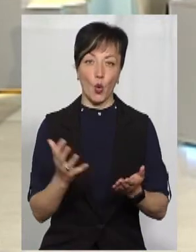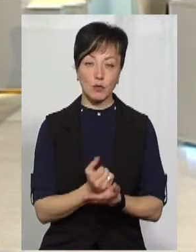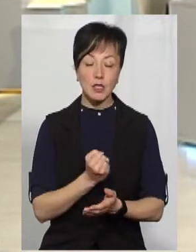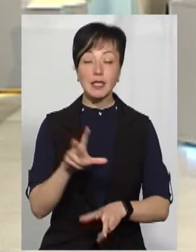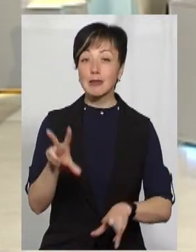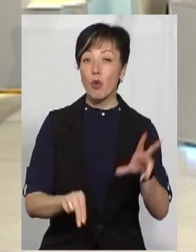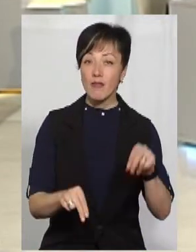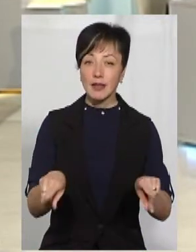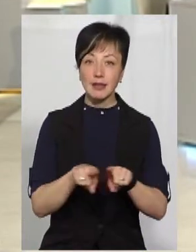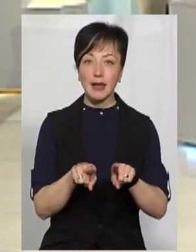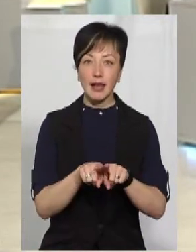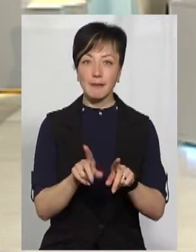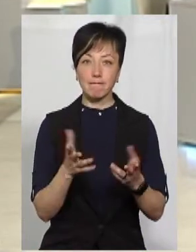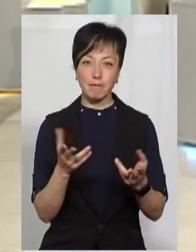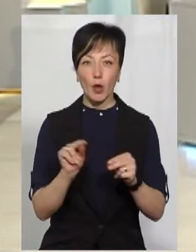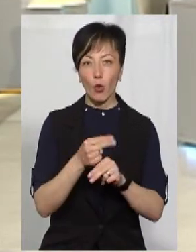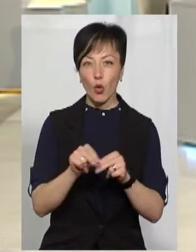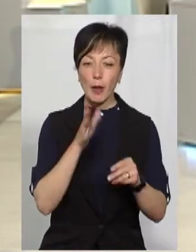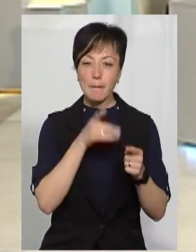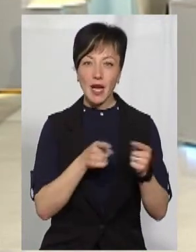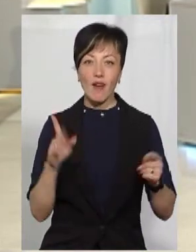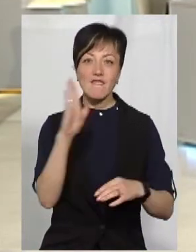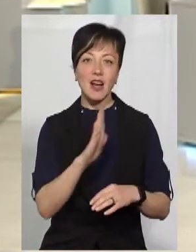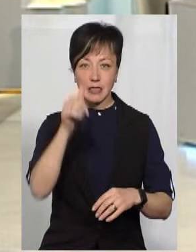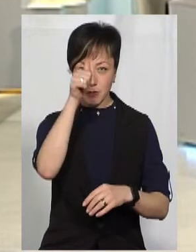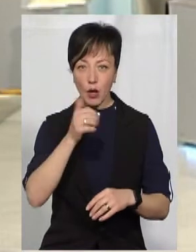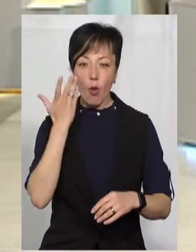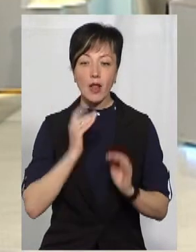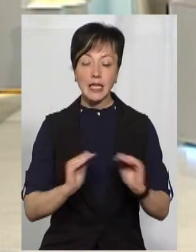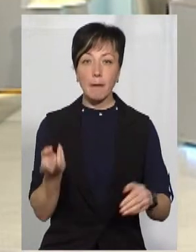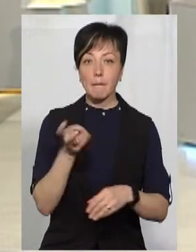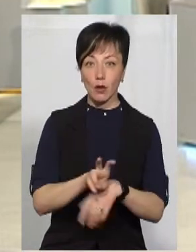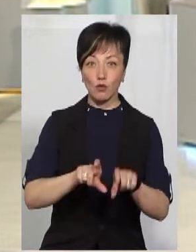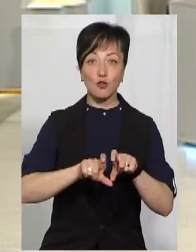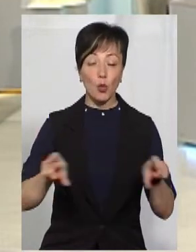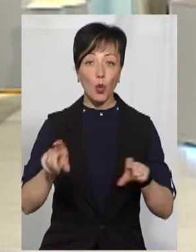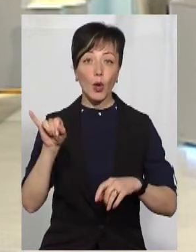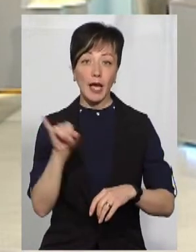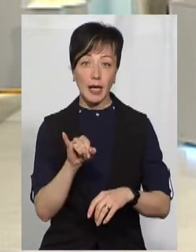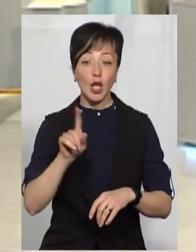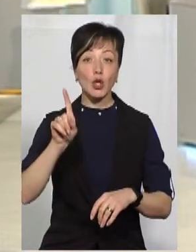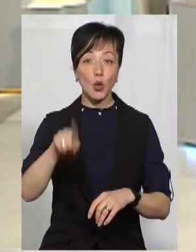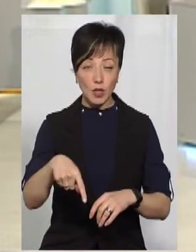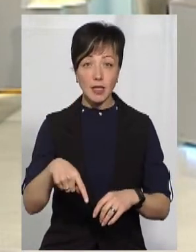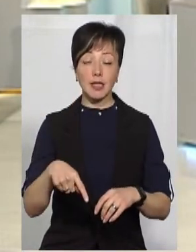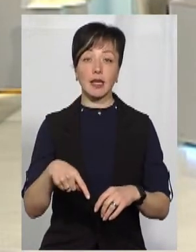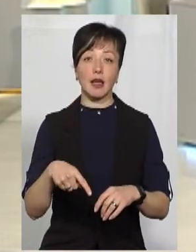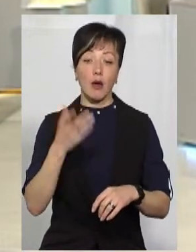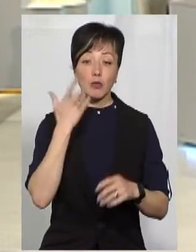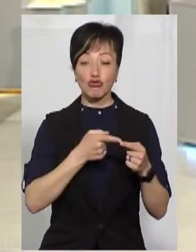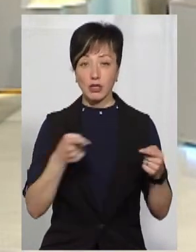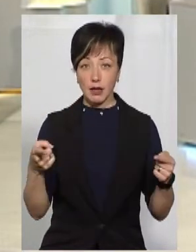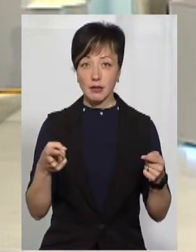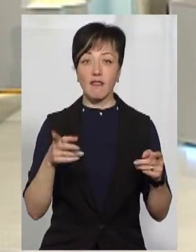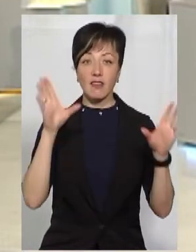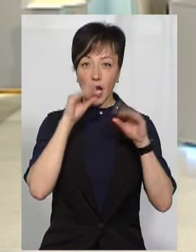сподіваємося на такий коригуючий період у вересні місяці, коли діти сядуть за шкільні парти, і тоді все-таки під час